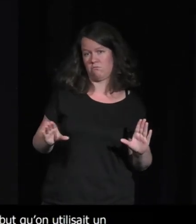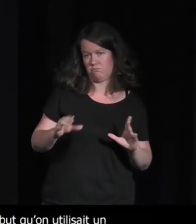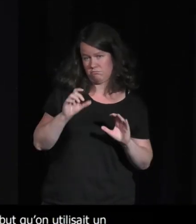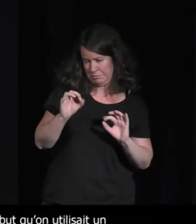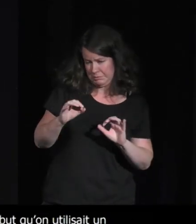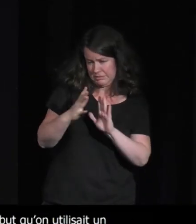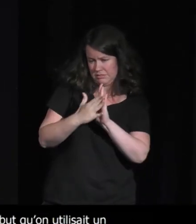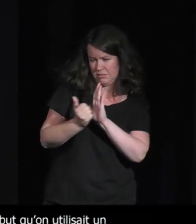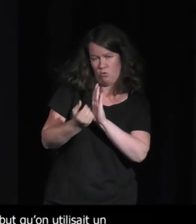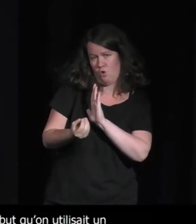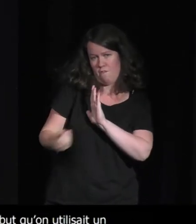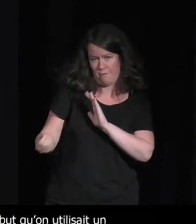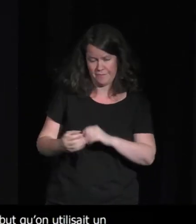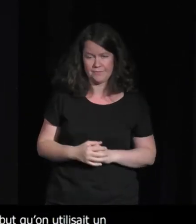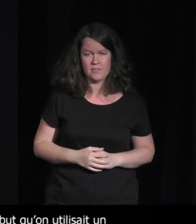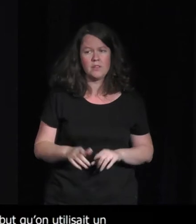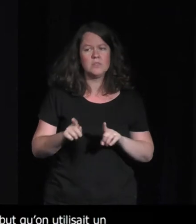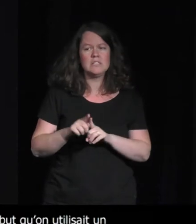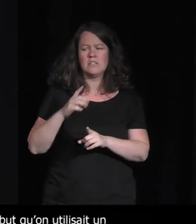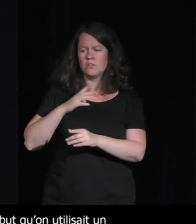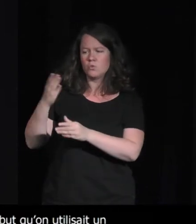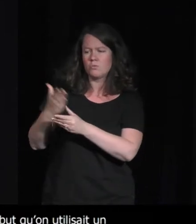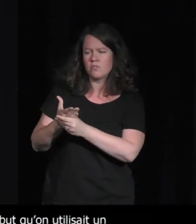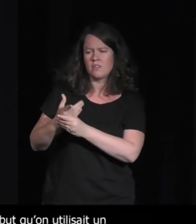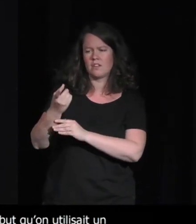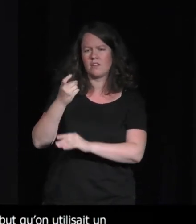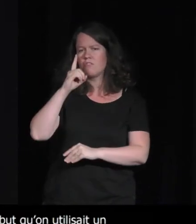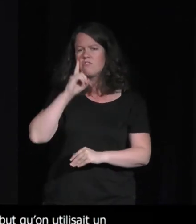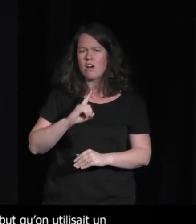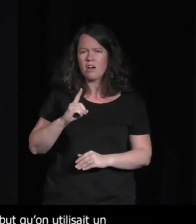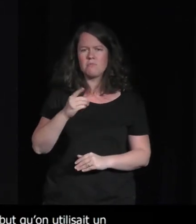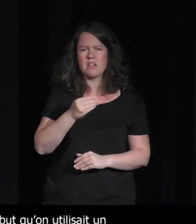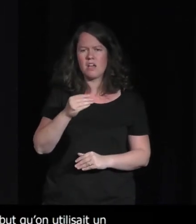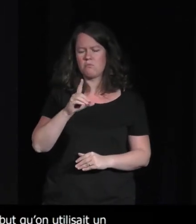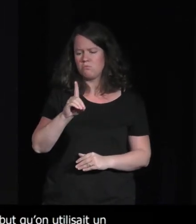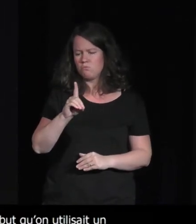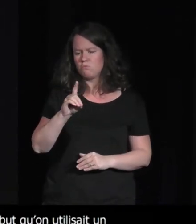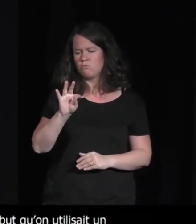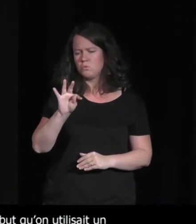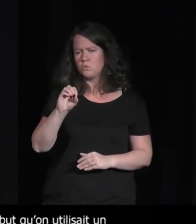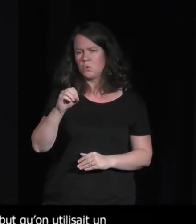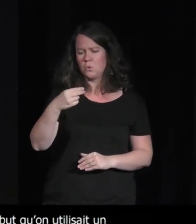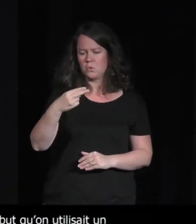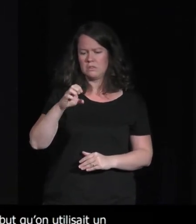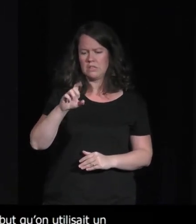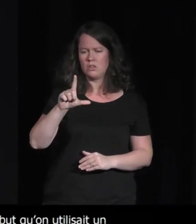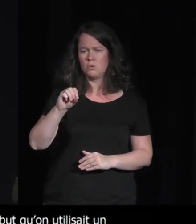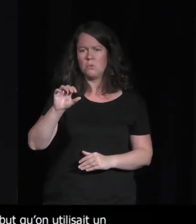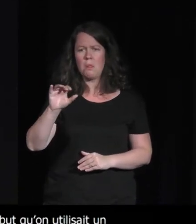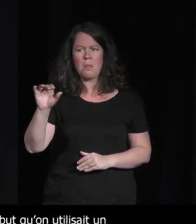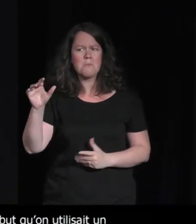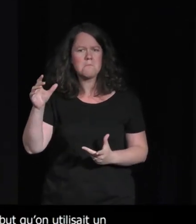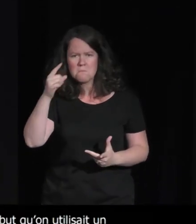documentaire de alors je vais pas me souvenir de son nom mais de Myriam Tonelodo ou quelque chose comme ça qui s'appelle La Voix du Chat